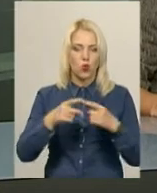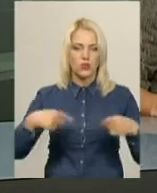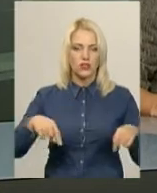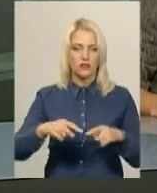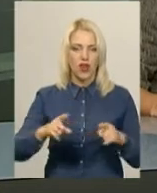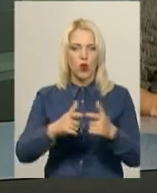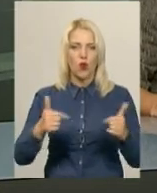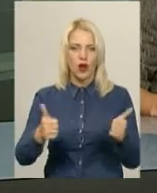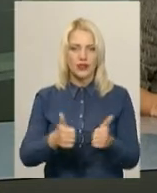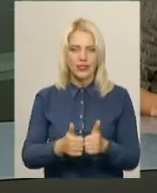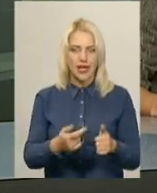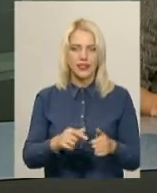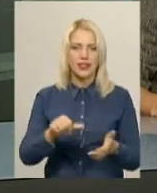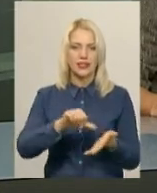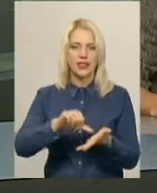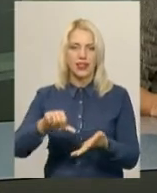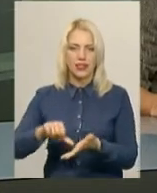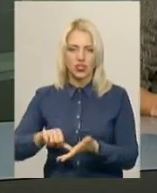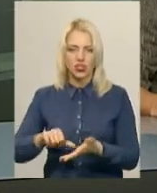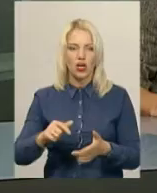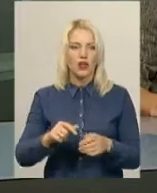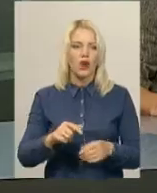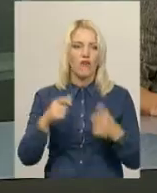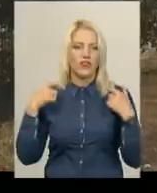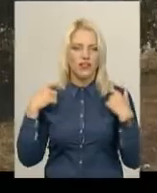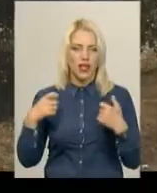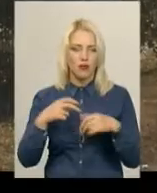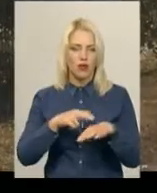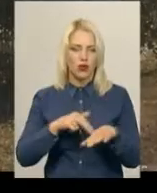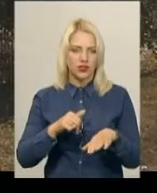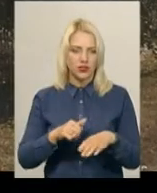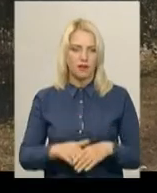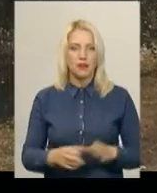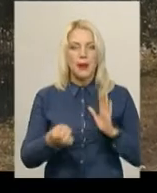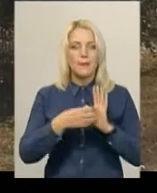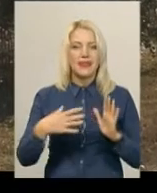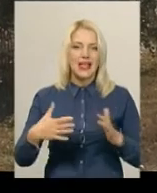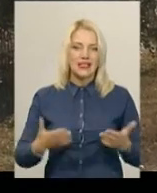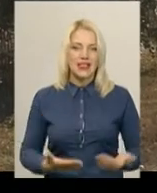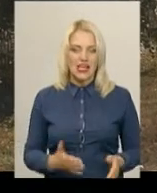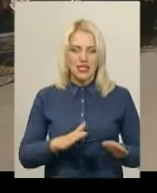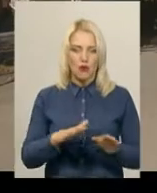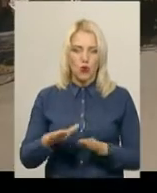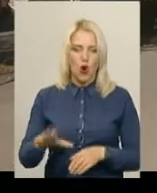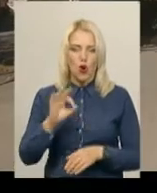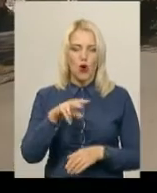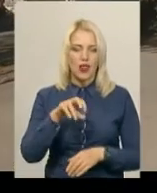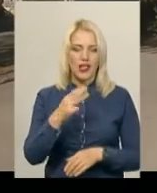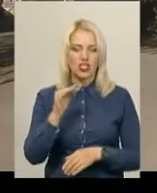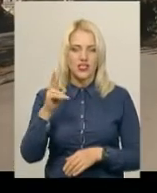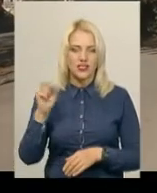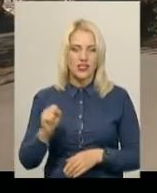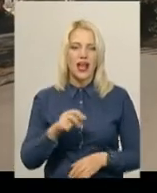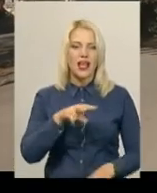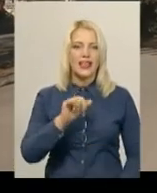дільничних офіцерів поліції на місцевому рівні. 15 населених пунктів в Олошинській та Лісогрінівецьких